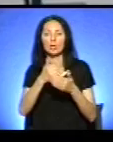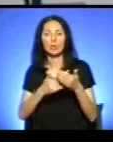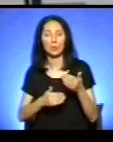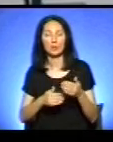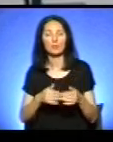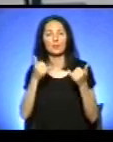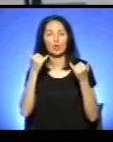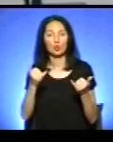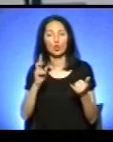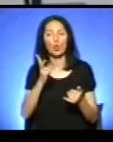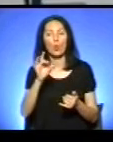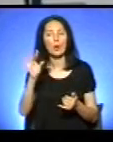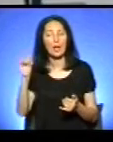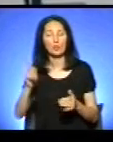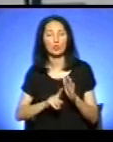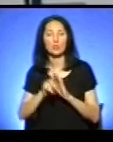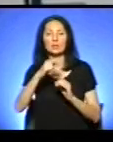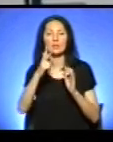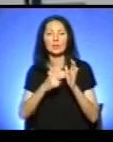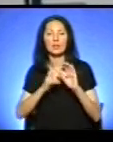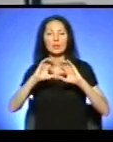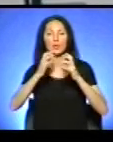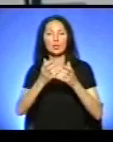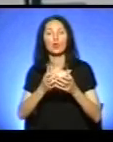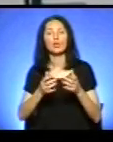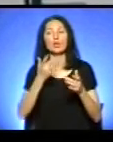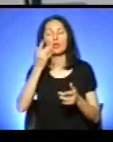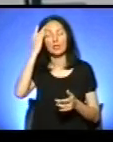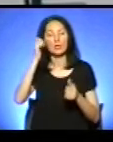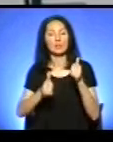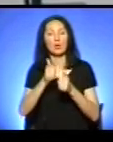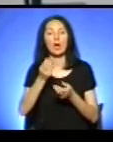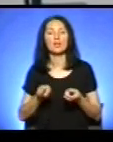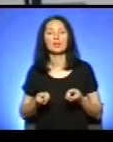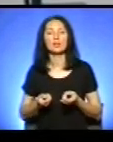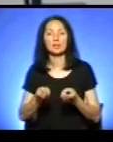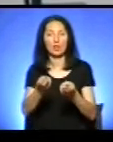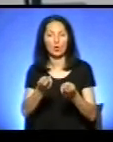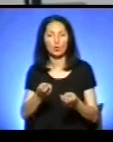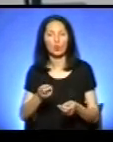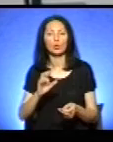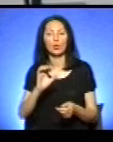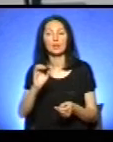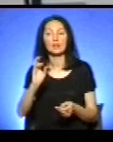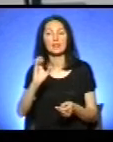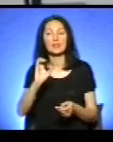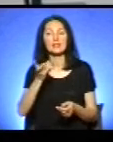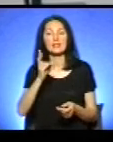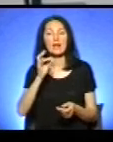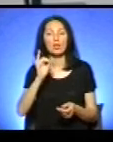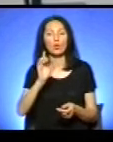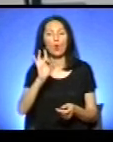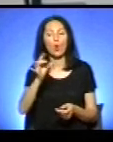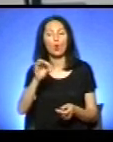Сьогодні у Кременці розпочали з 18-ті міжнародні літні змагання санного спорту на санкороликах «Кубок Бони-2018».